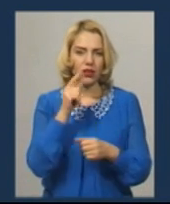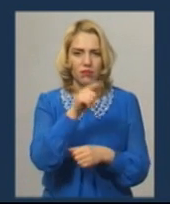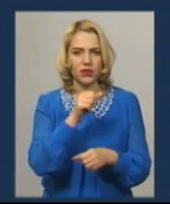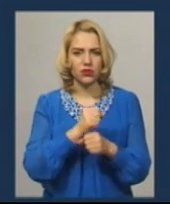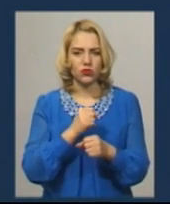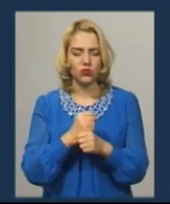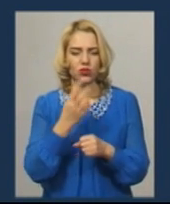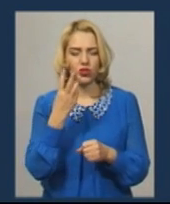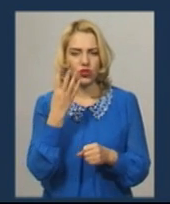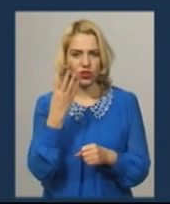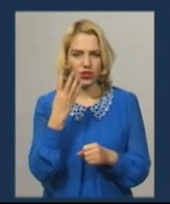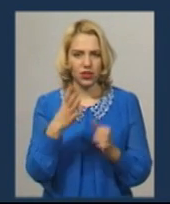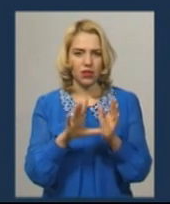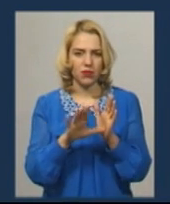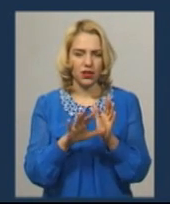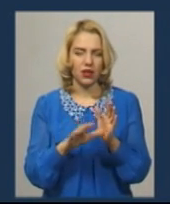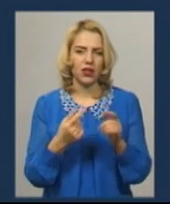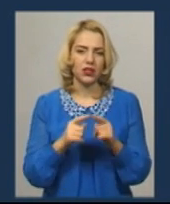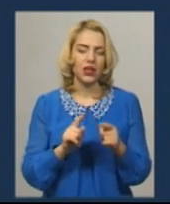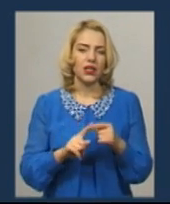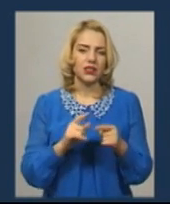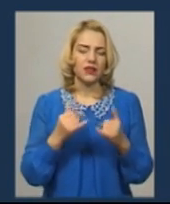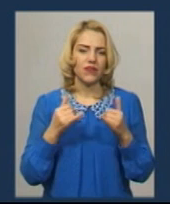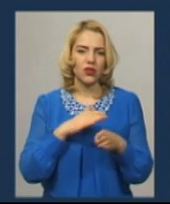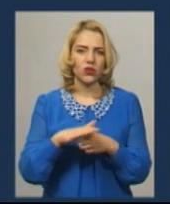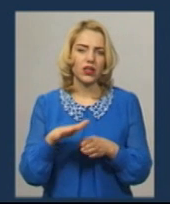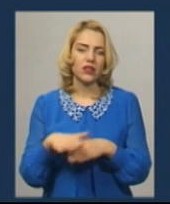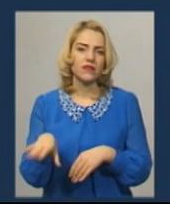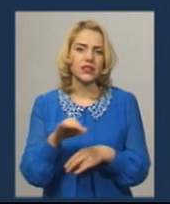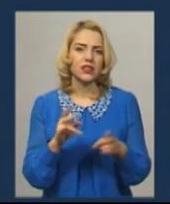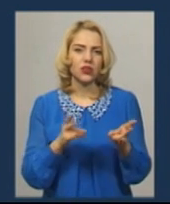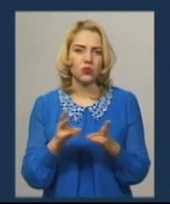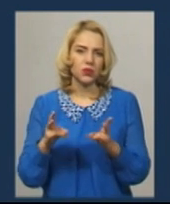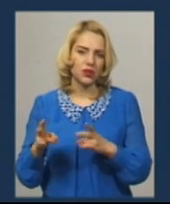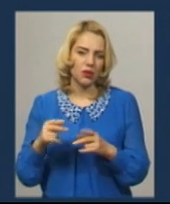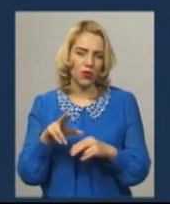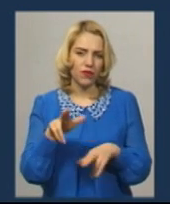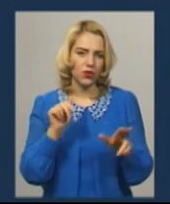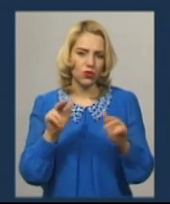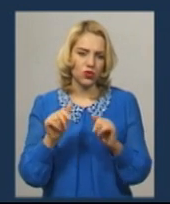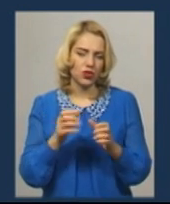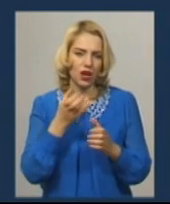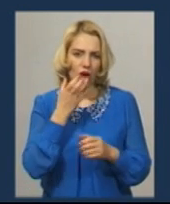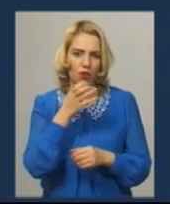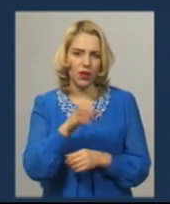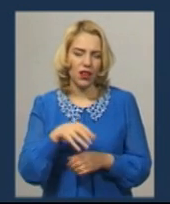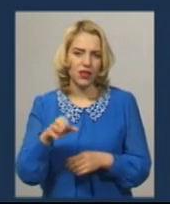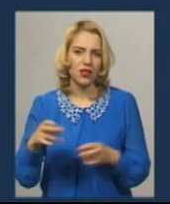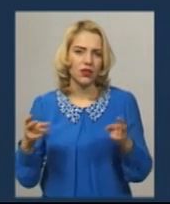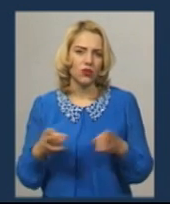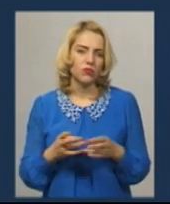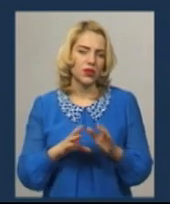чотири бригади, починали з трьох бригад. Наразі для виконання всіх необхідних робіт, попит включення опалення